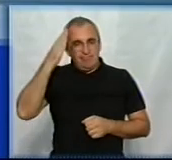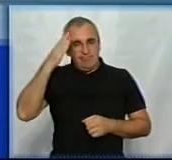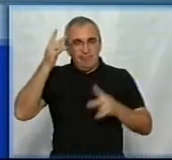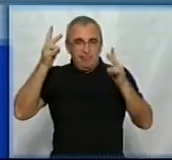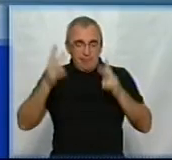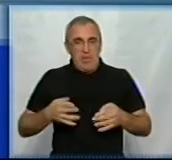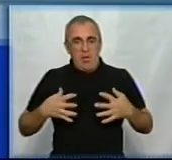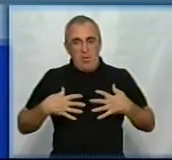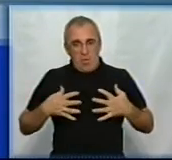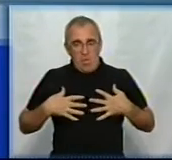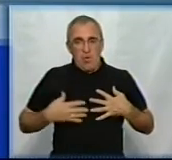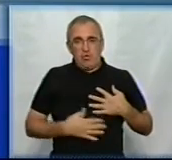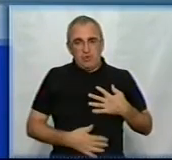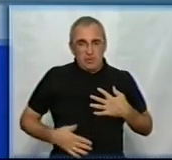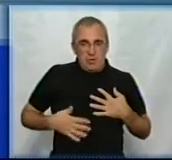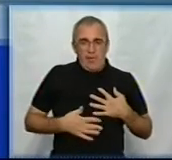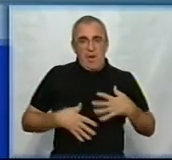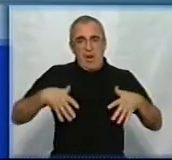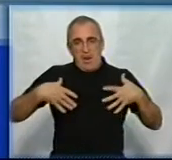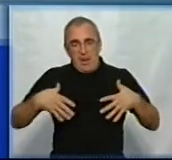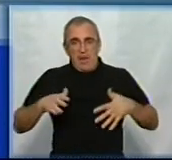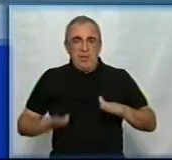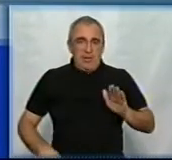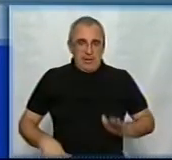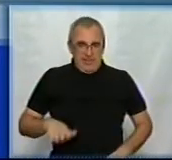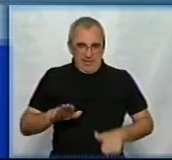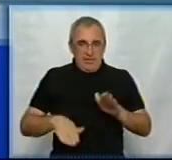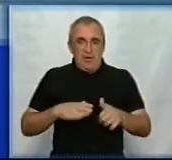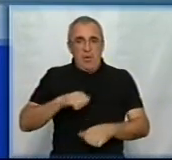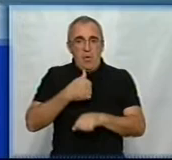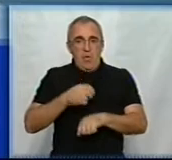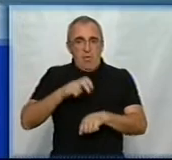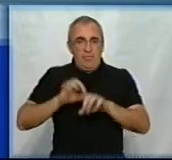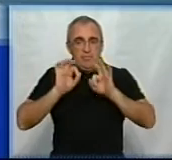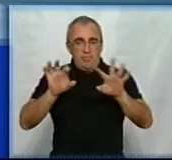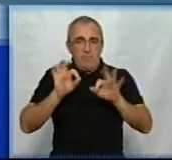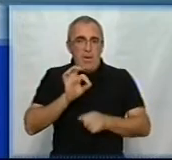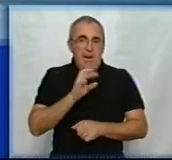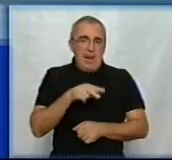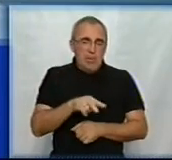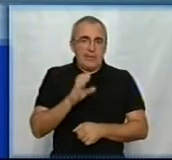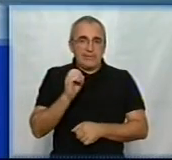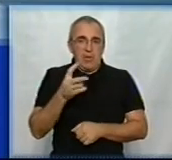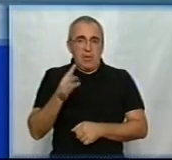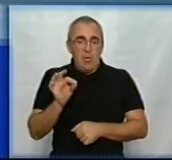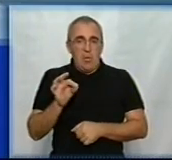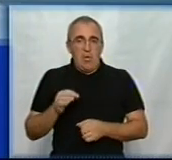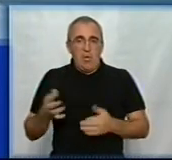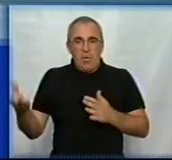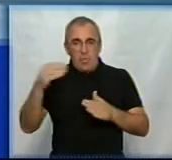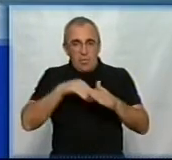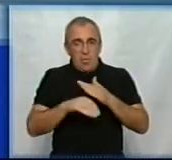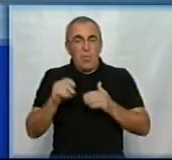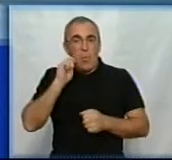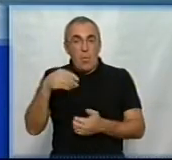травмами груди, живота, легень та ніг. Про це суспільному розповів головний лікар Леонід Симко. Колекцію українських